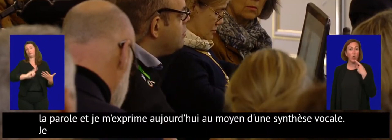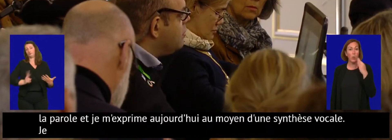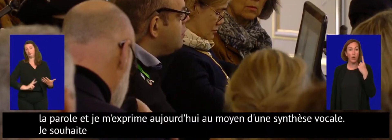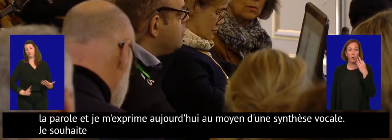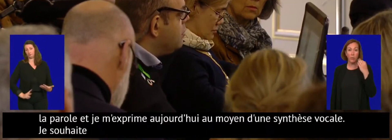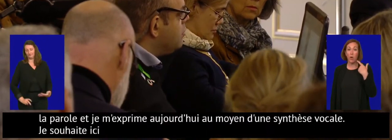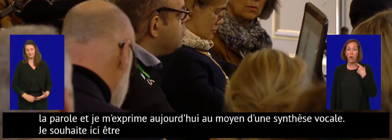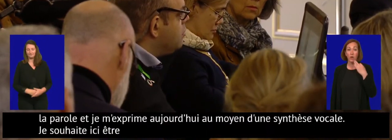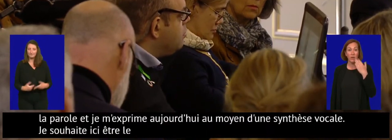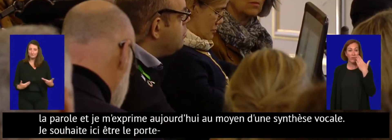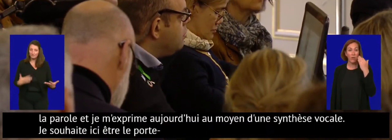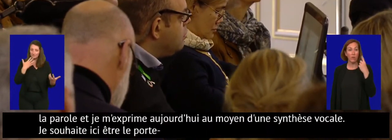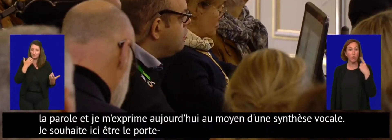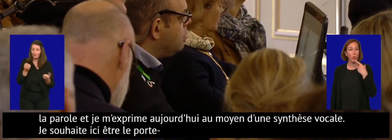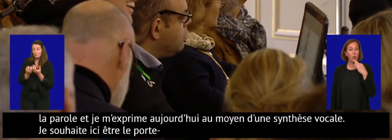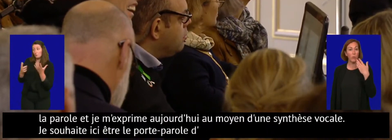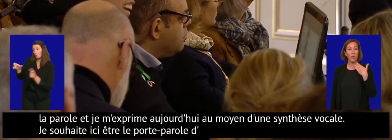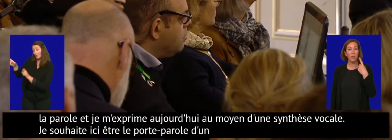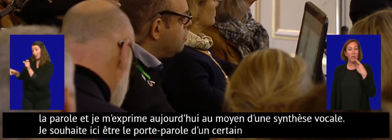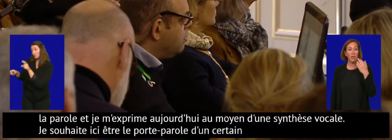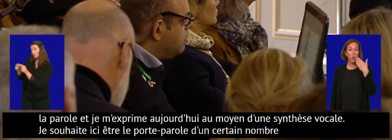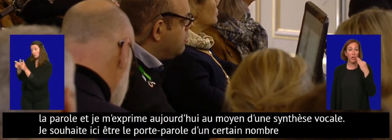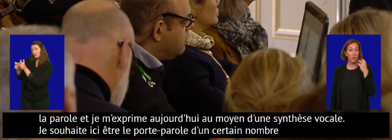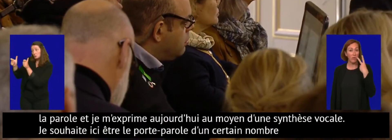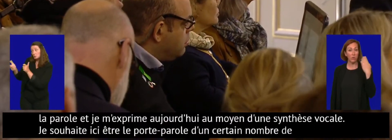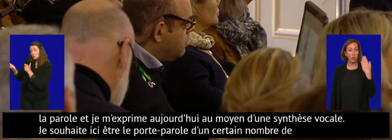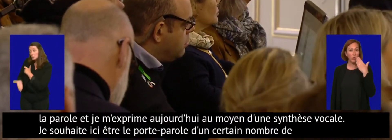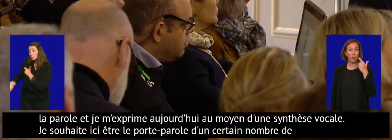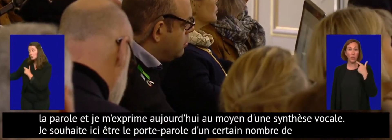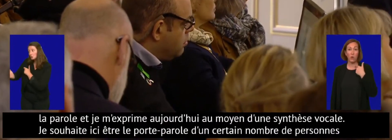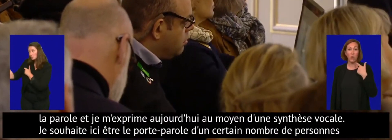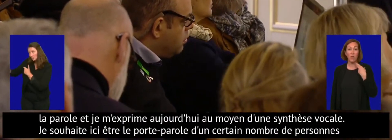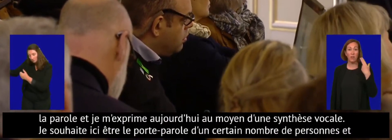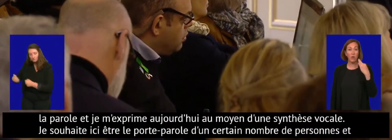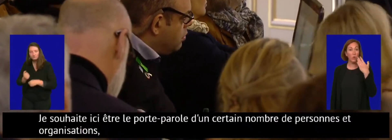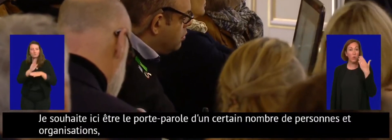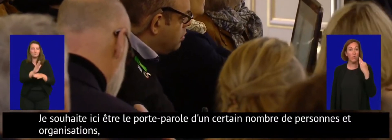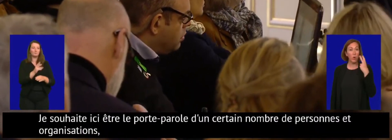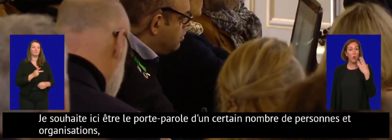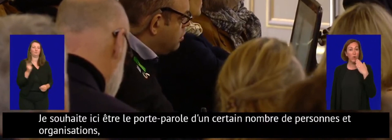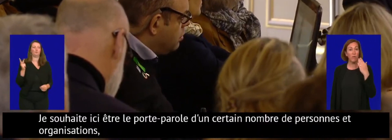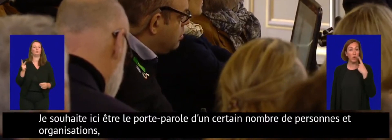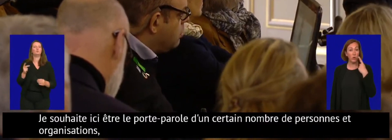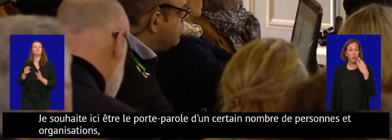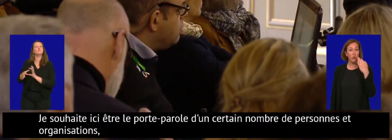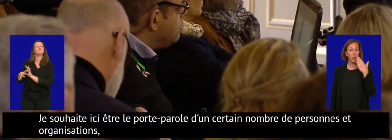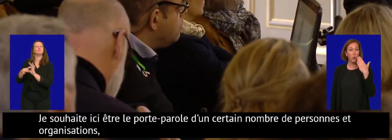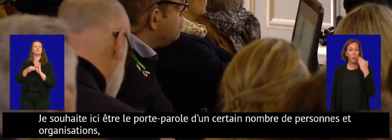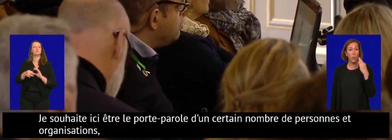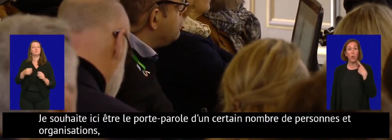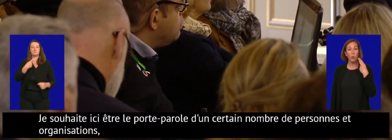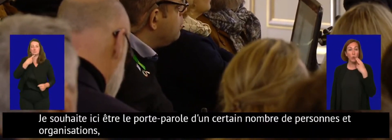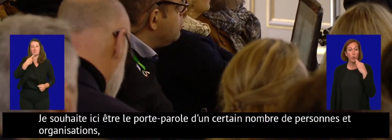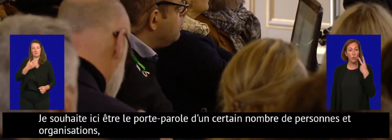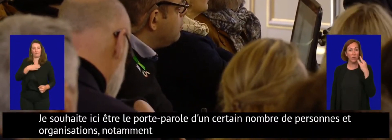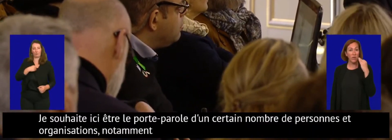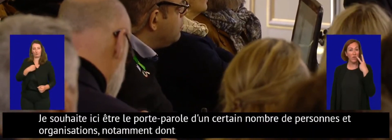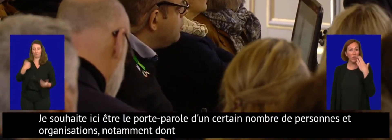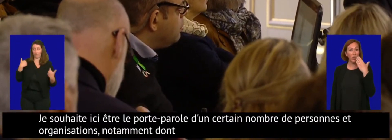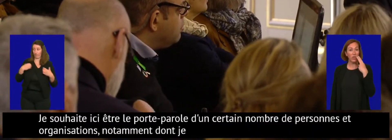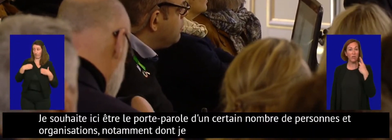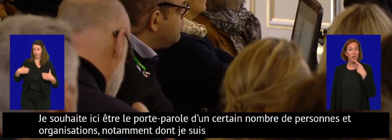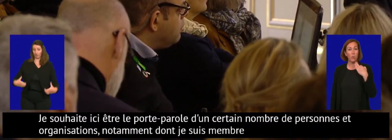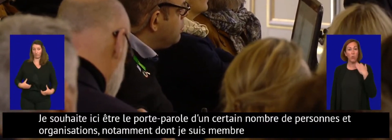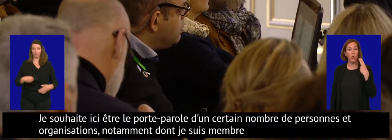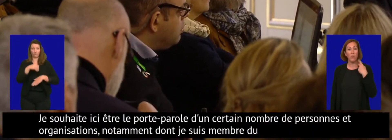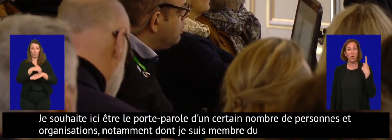d'un certain nombre de personnes et d'organisations, notamment Isaac Francophone, dont je suis membre du Conseil scientifique, pour évoquer devant